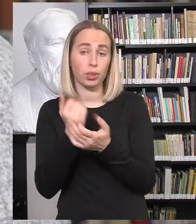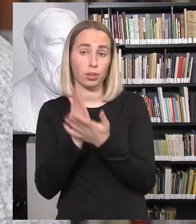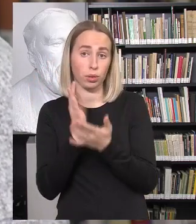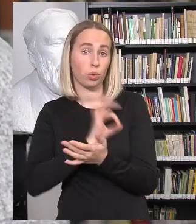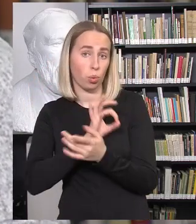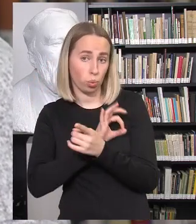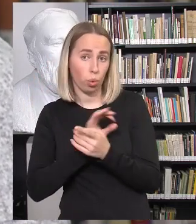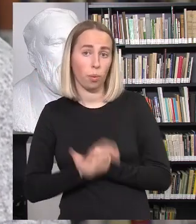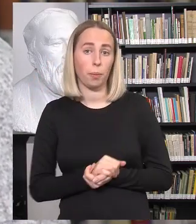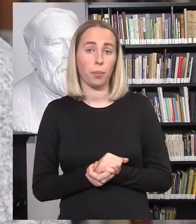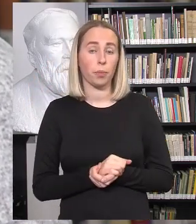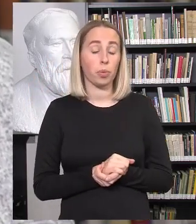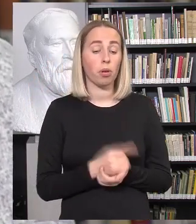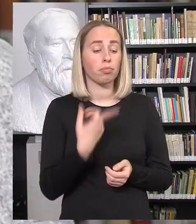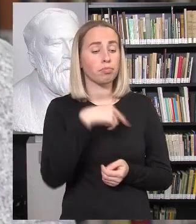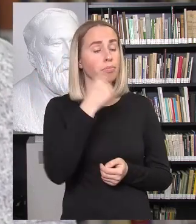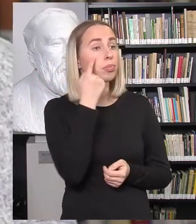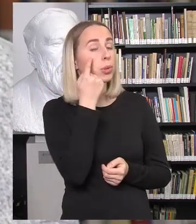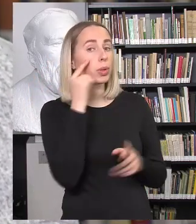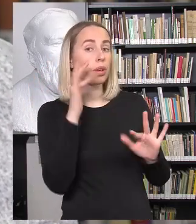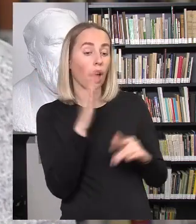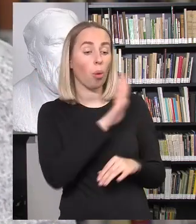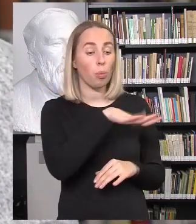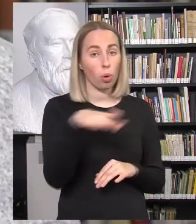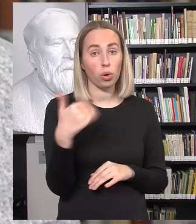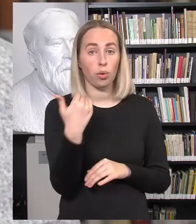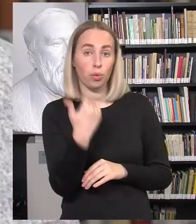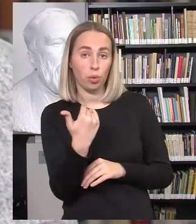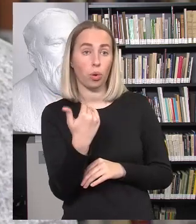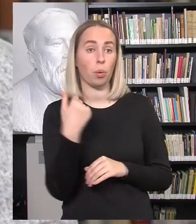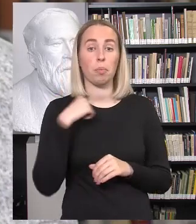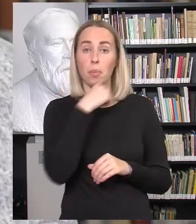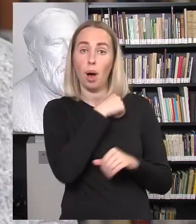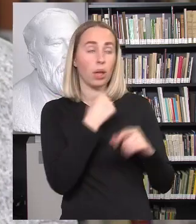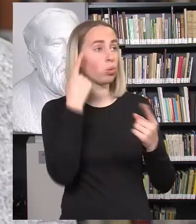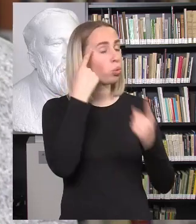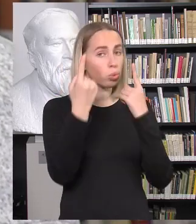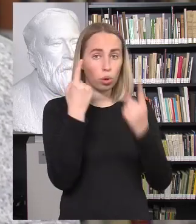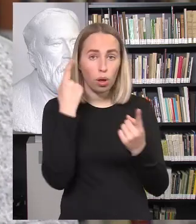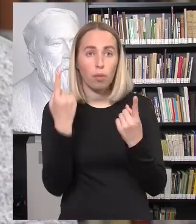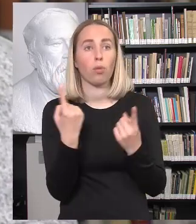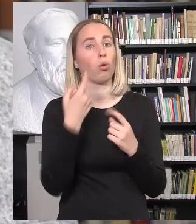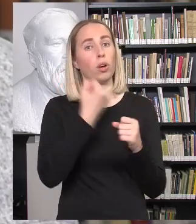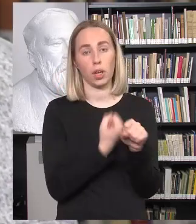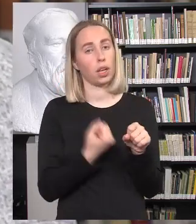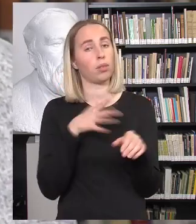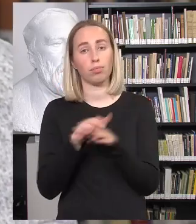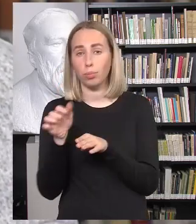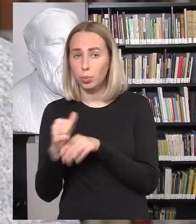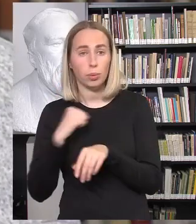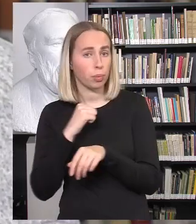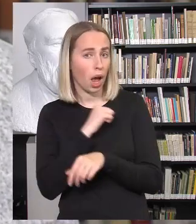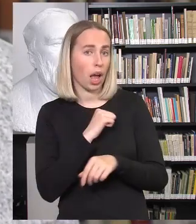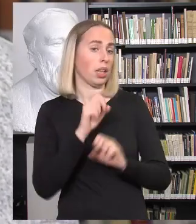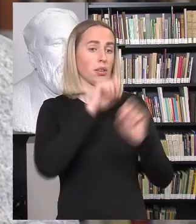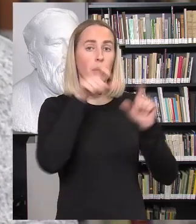pastebėjom, kad kadangi tai yra mokinių pagrindą parimta, mokiniai patys sugalvoja, patys jie turi ją vykdyti, neteina